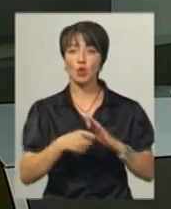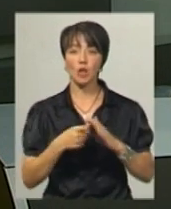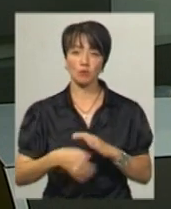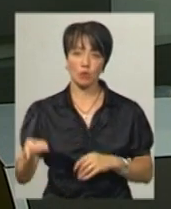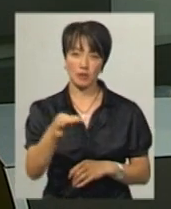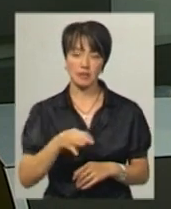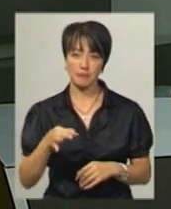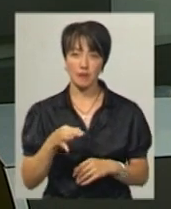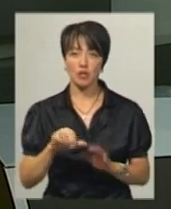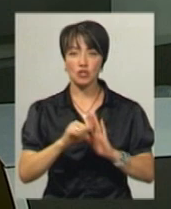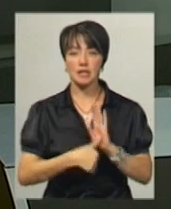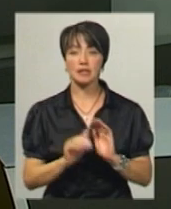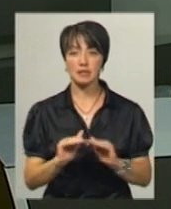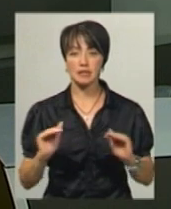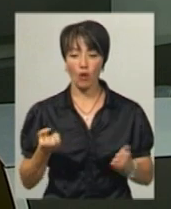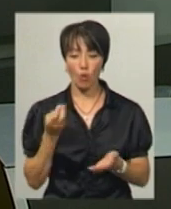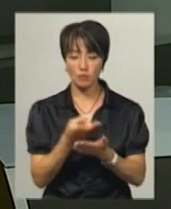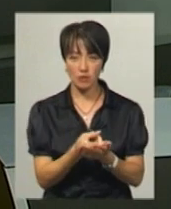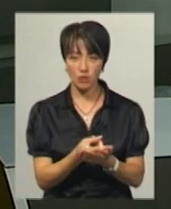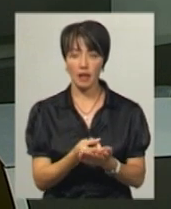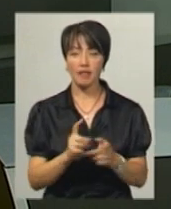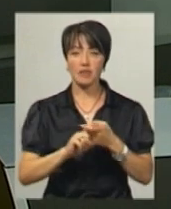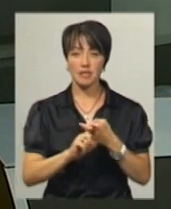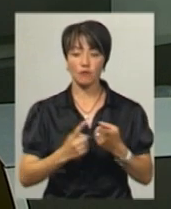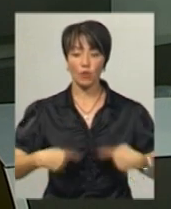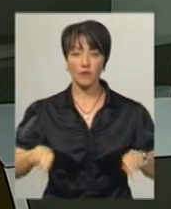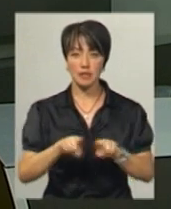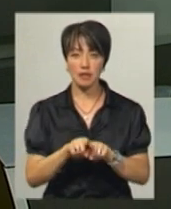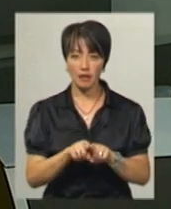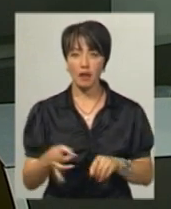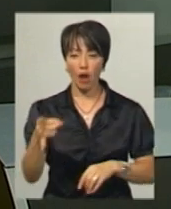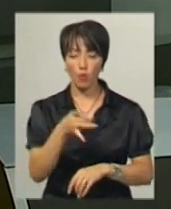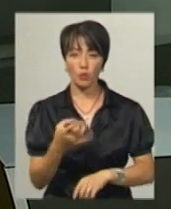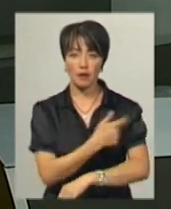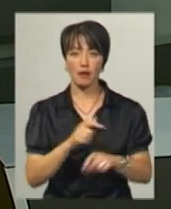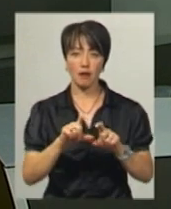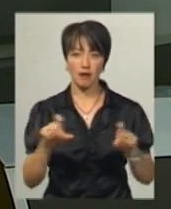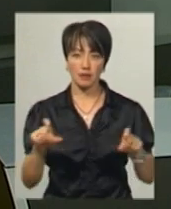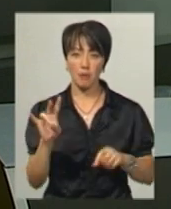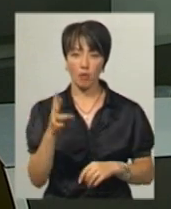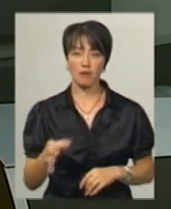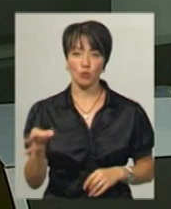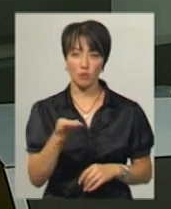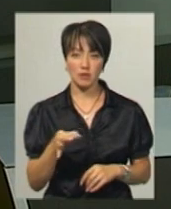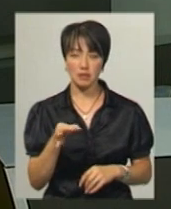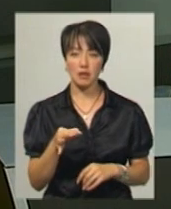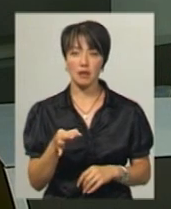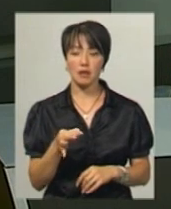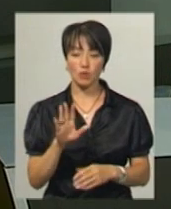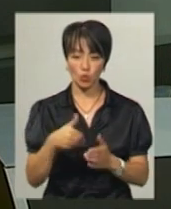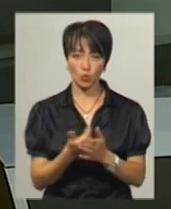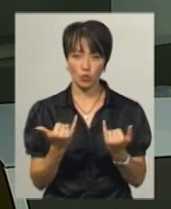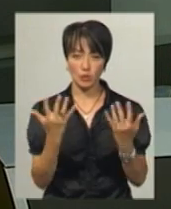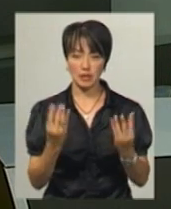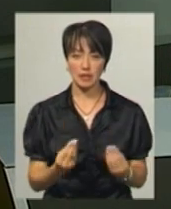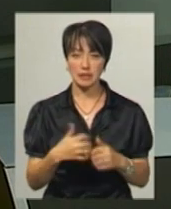області. 16 дітей госпіталізували до інфекційного відділення Березанської центральної районної лікарні, де вони перебувають і